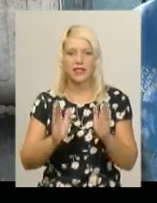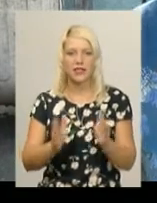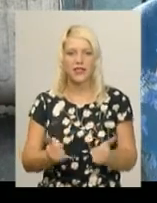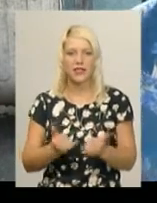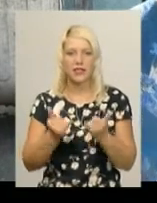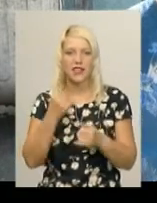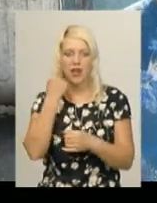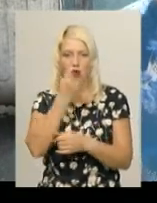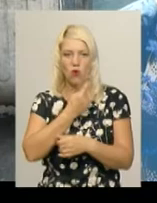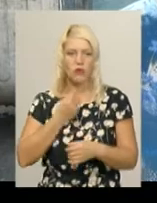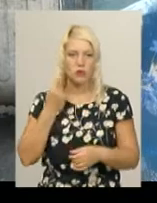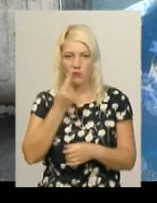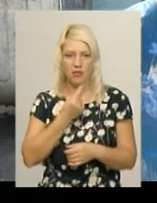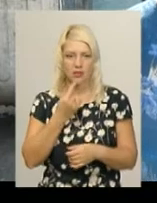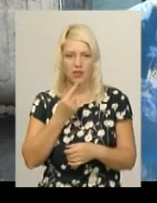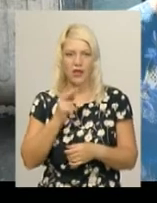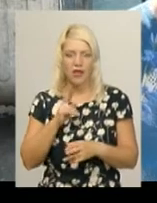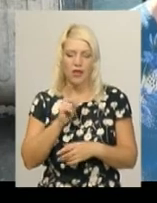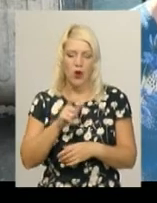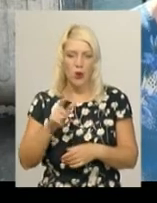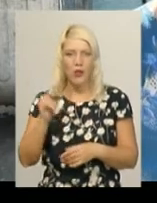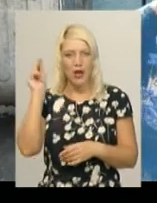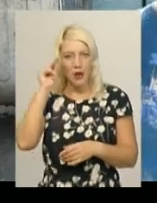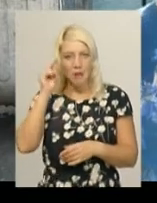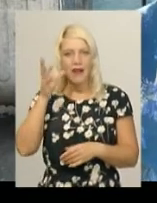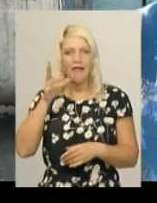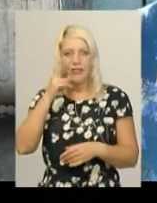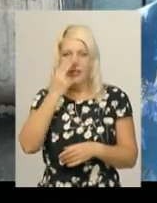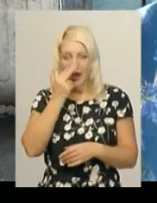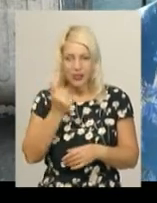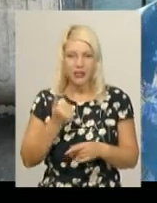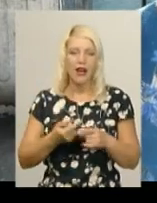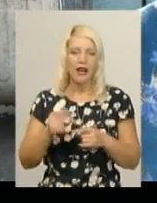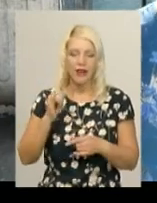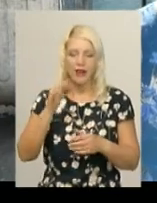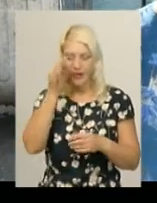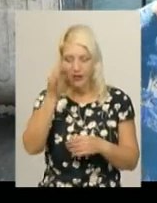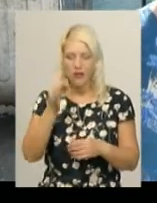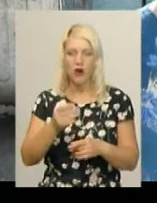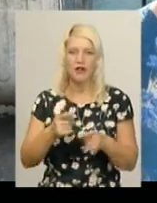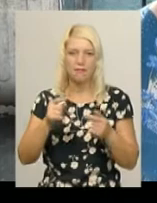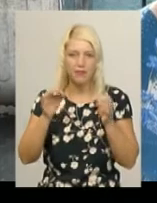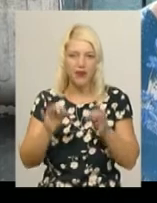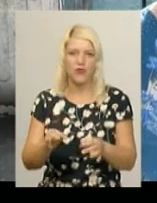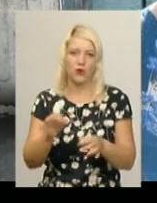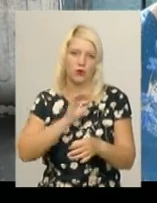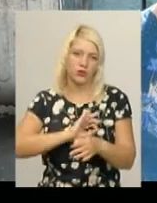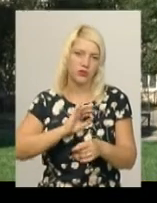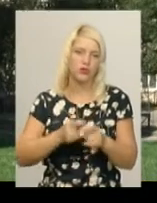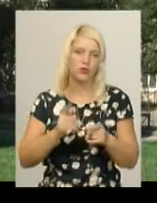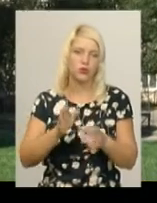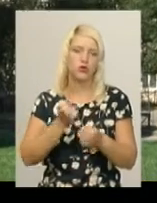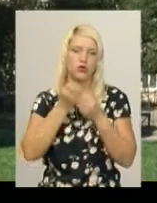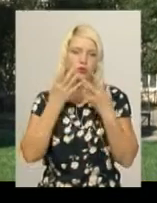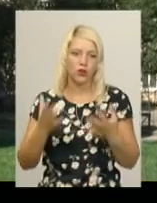особистих. Як люди приучаться рівно і вірно користуватися, це дуже буде добре.